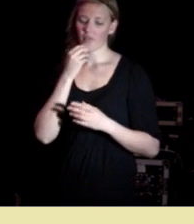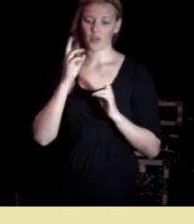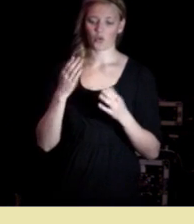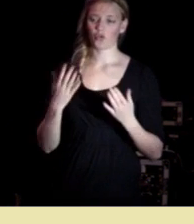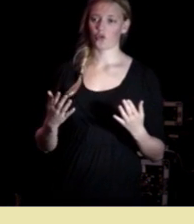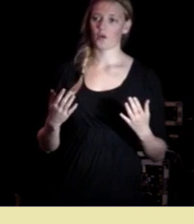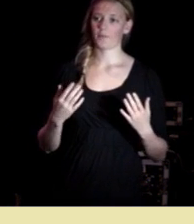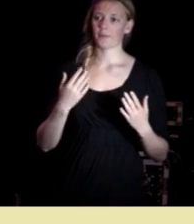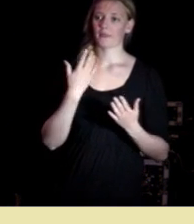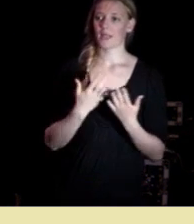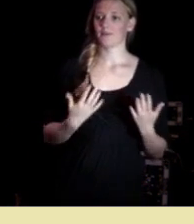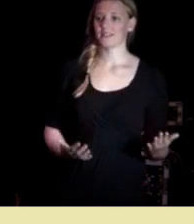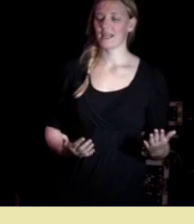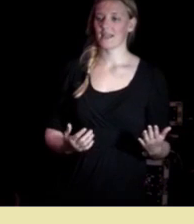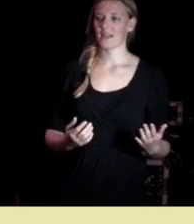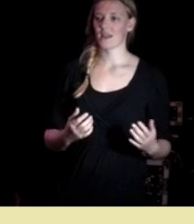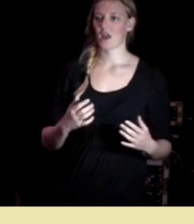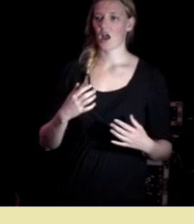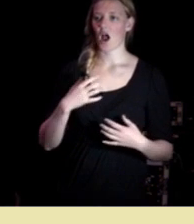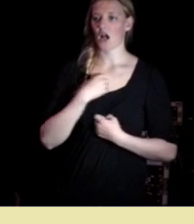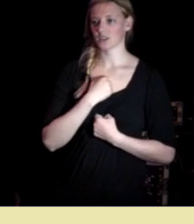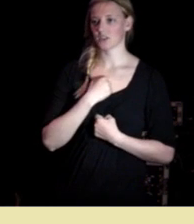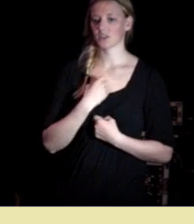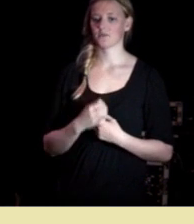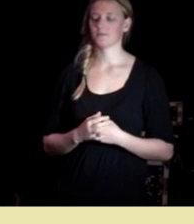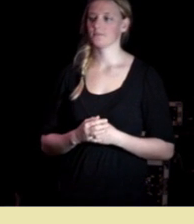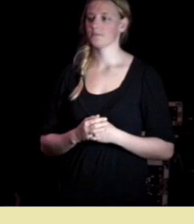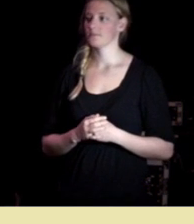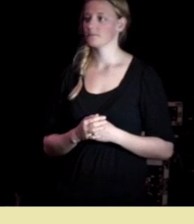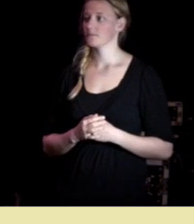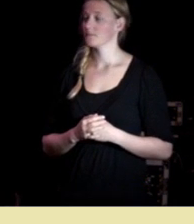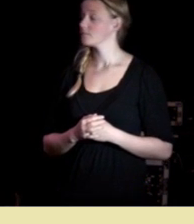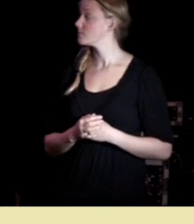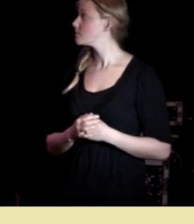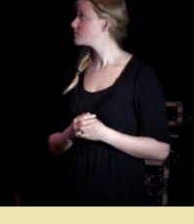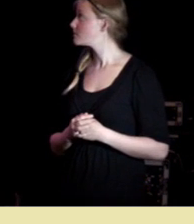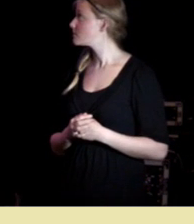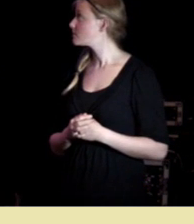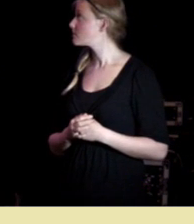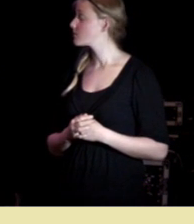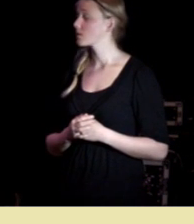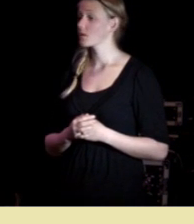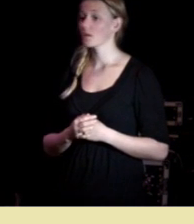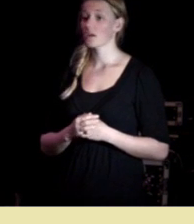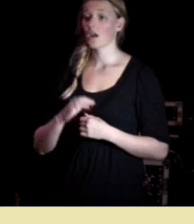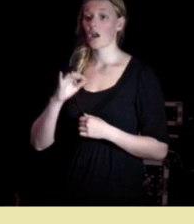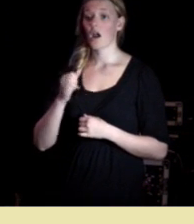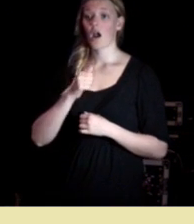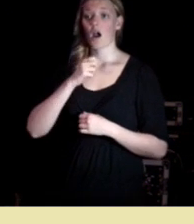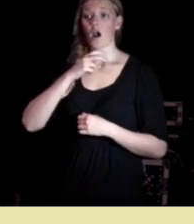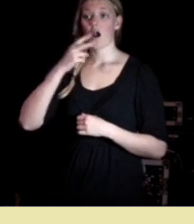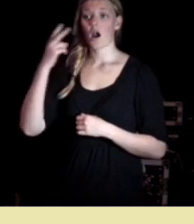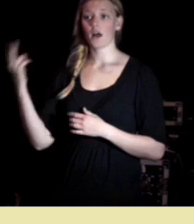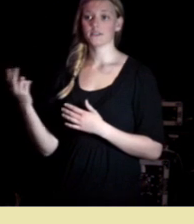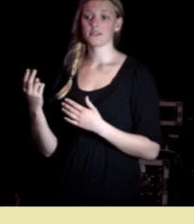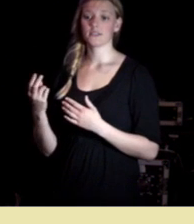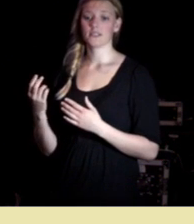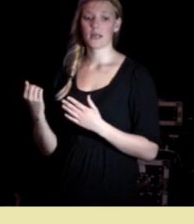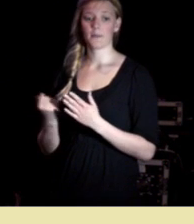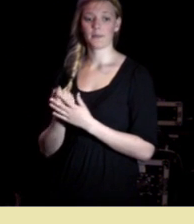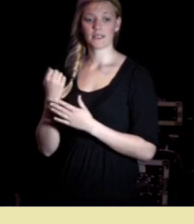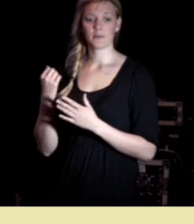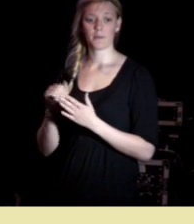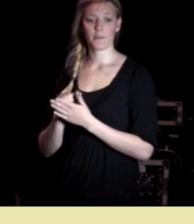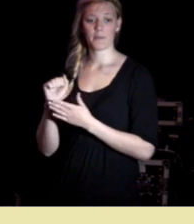representerer angst la meg gå litt over til andre prestasjoner vi er jo